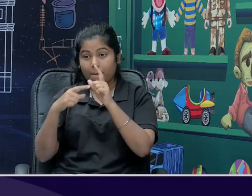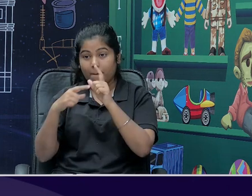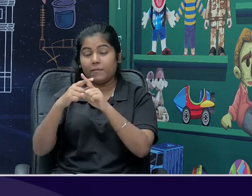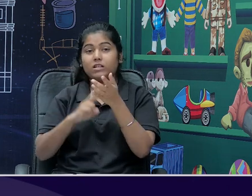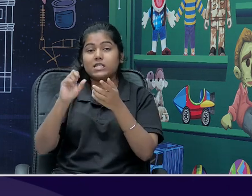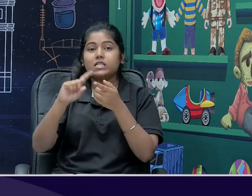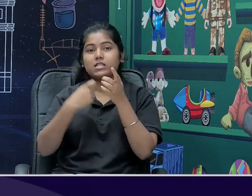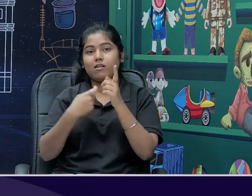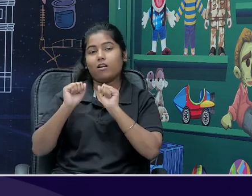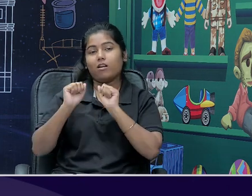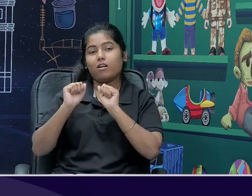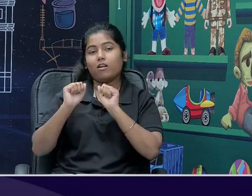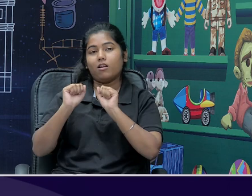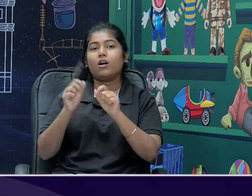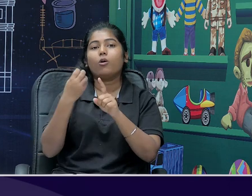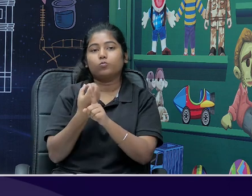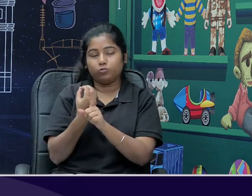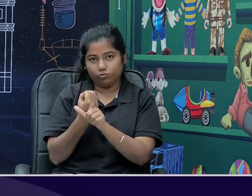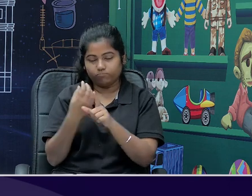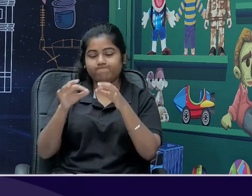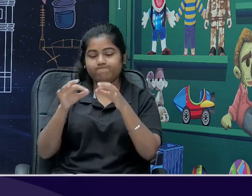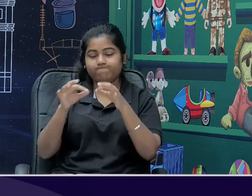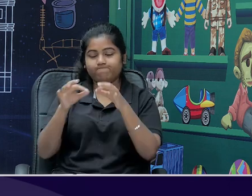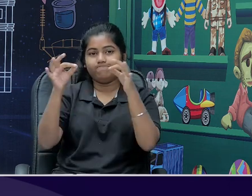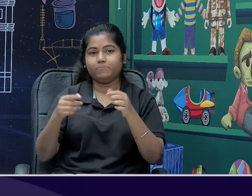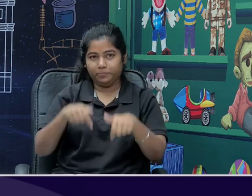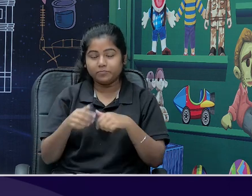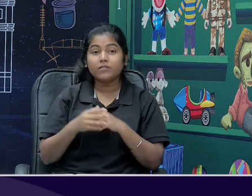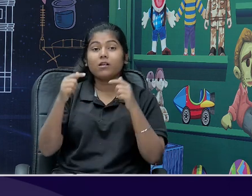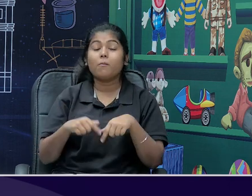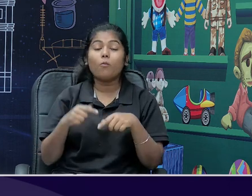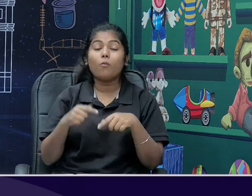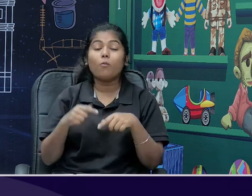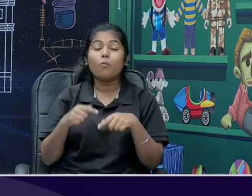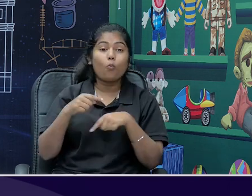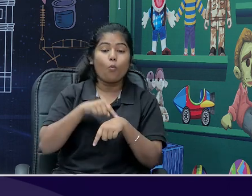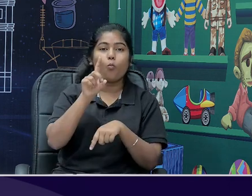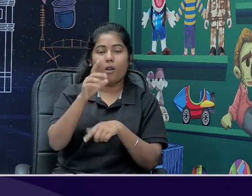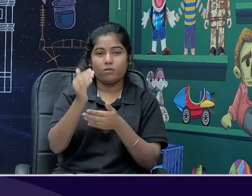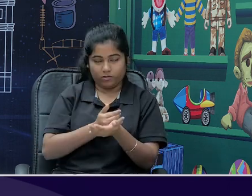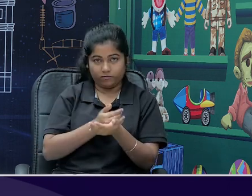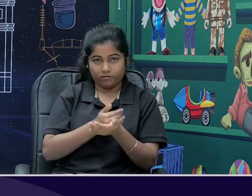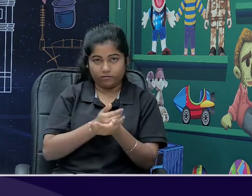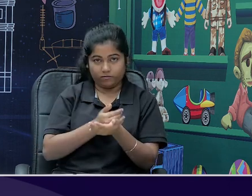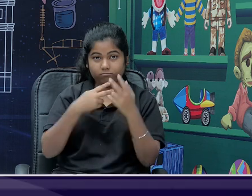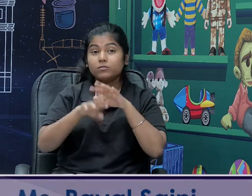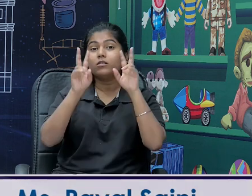नमबर 11 पर हम हाजर है लेकर अपना आज का ये 12 बजे का सेशन जो की होता है